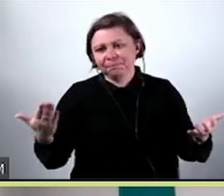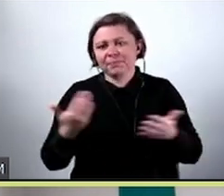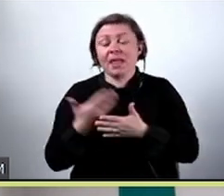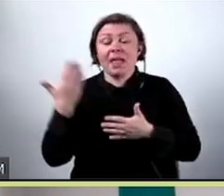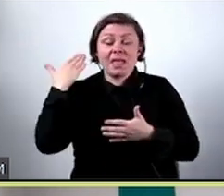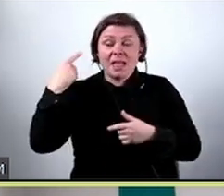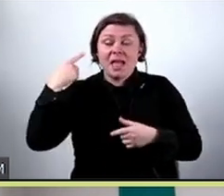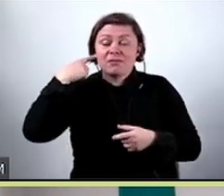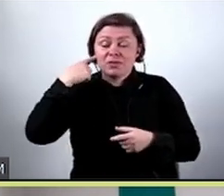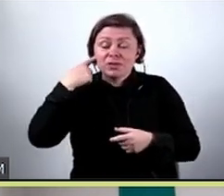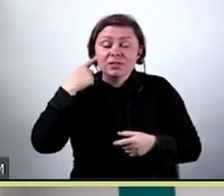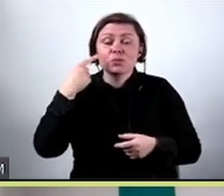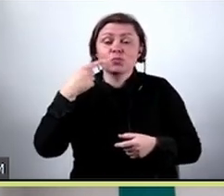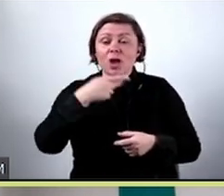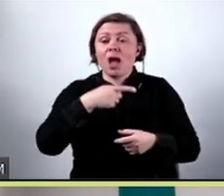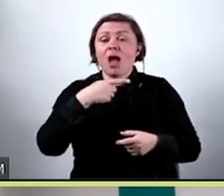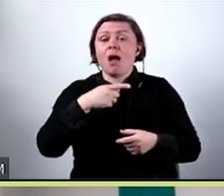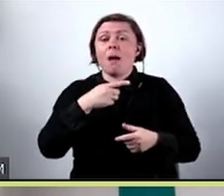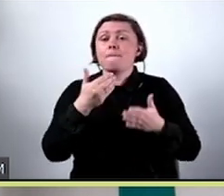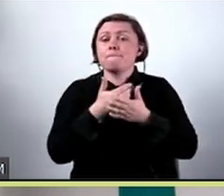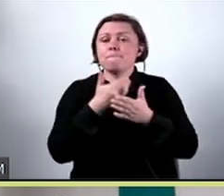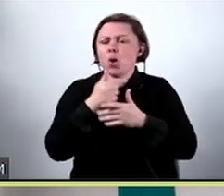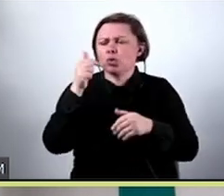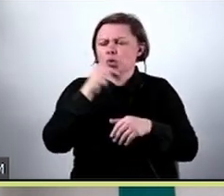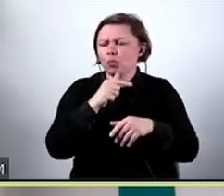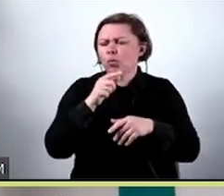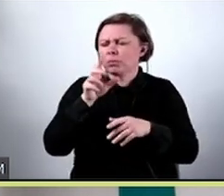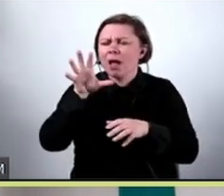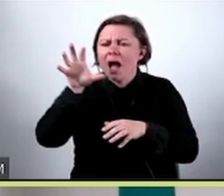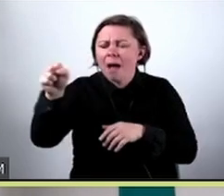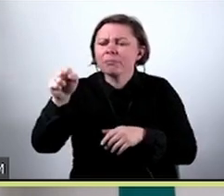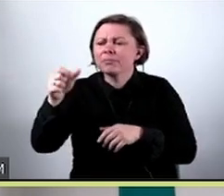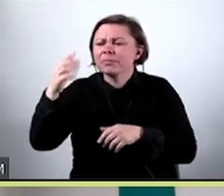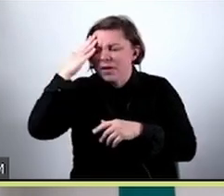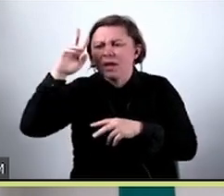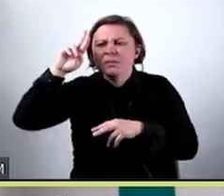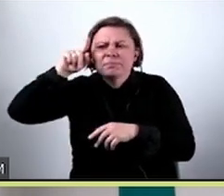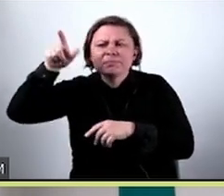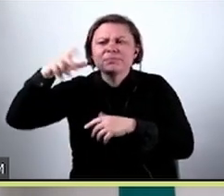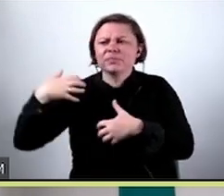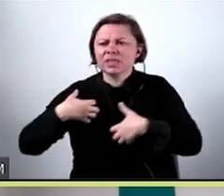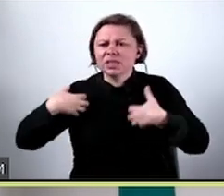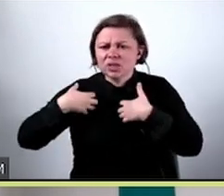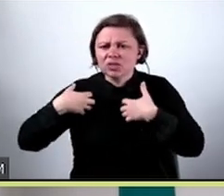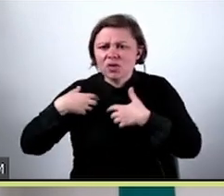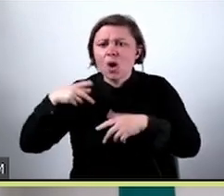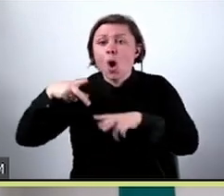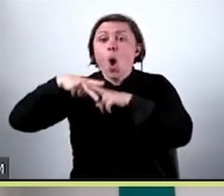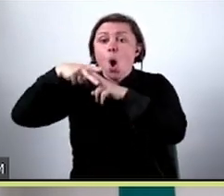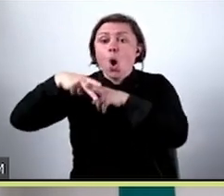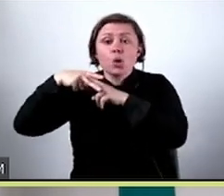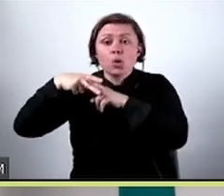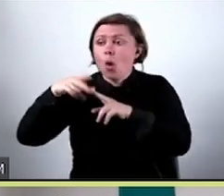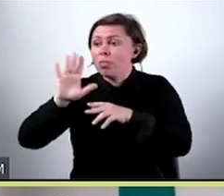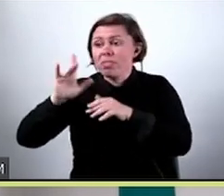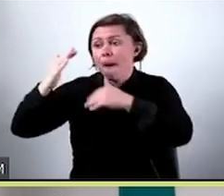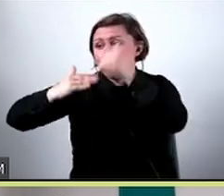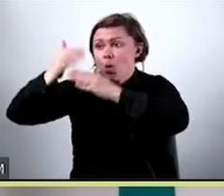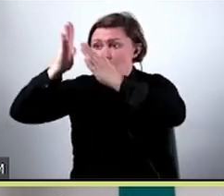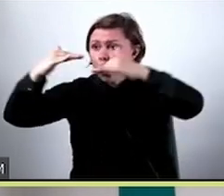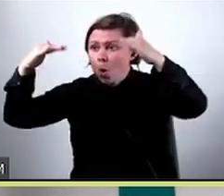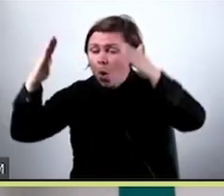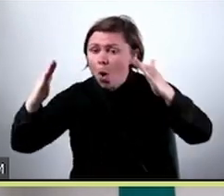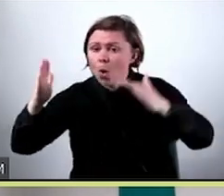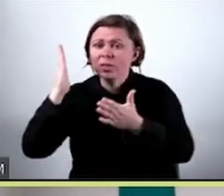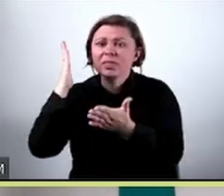słyszałam o takim przypadku, gdy model miał rozpoznawać zwierzęta i jak się okazało, konie rozpoznawało nie po kształcie konia itd.,